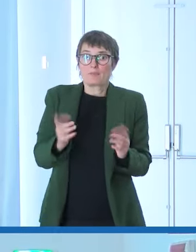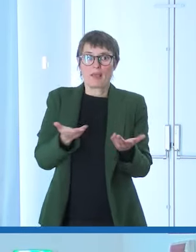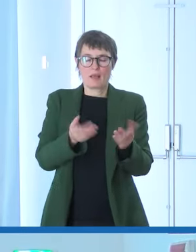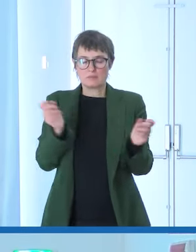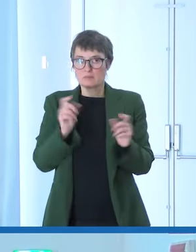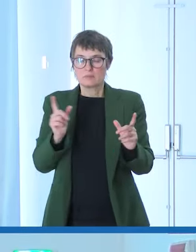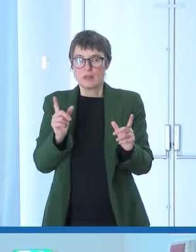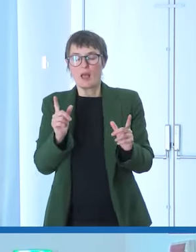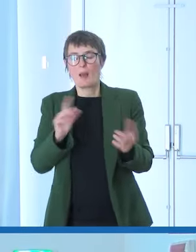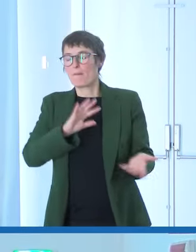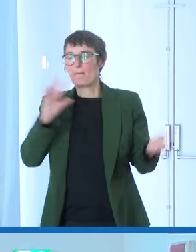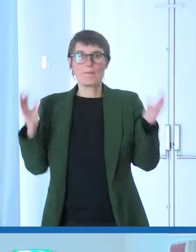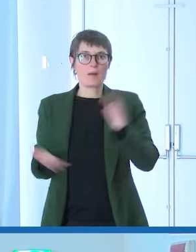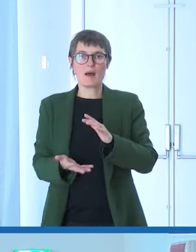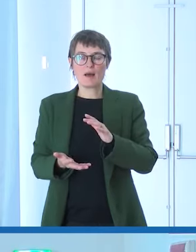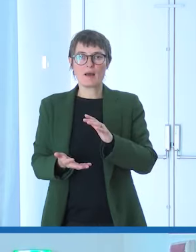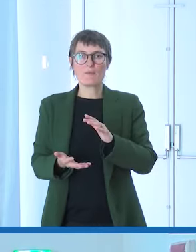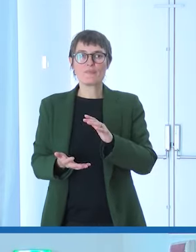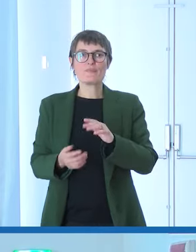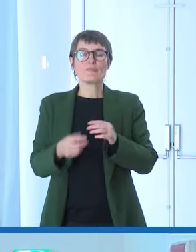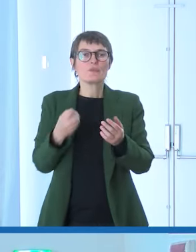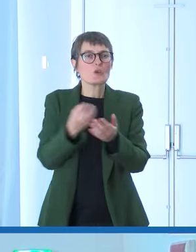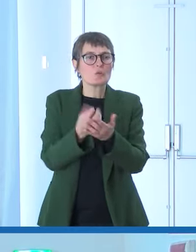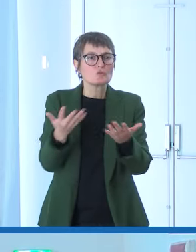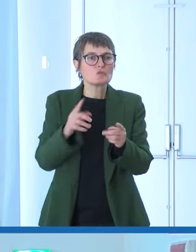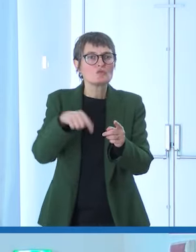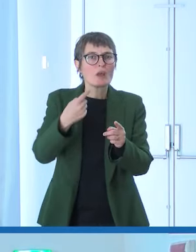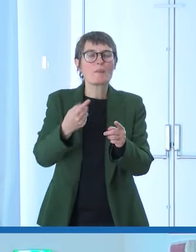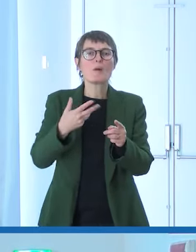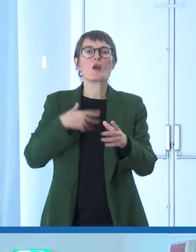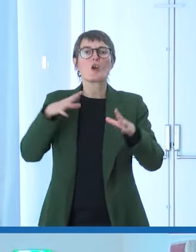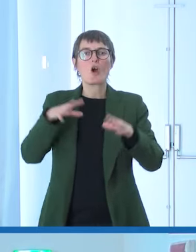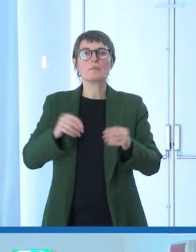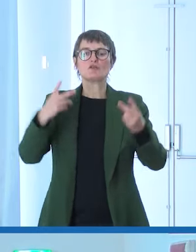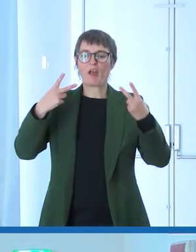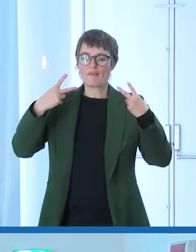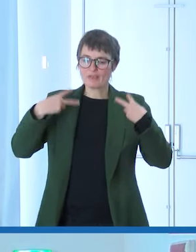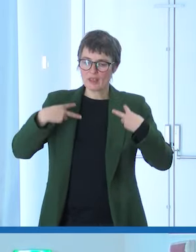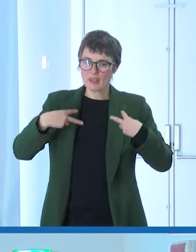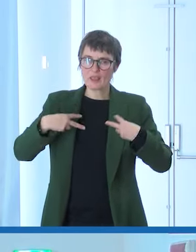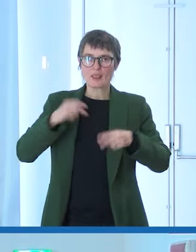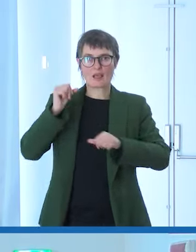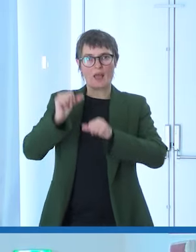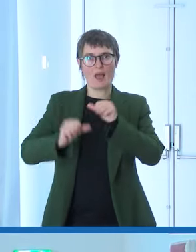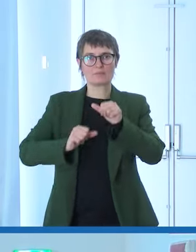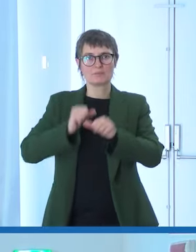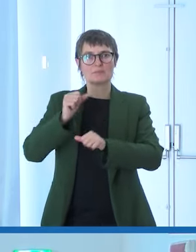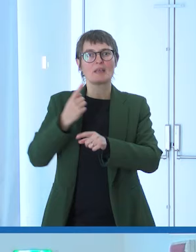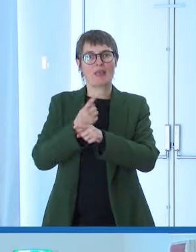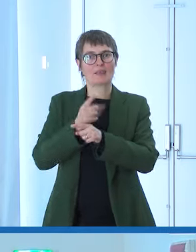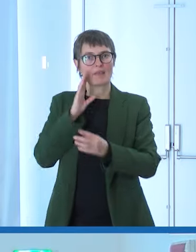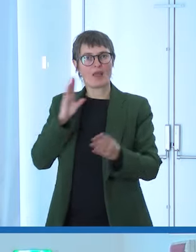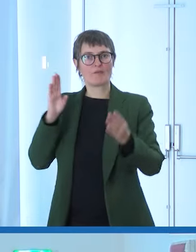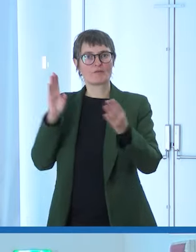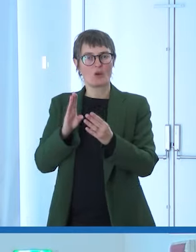questo nuovo episodio poi faranno i conti e devono fare i conti. L'INAIL vuole essere a fianco,